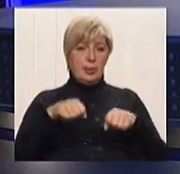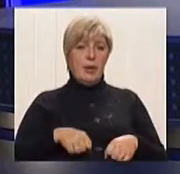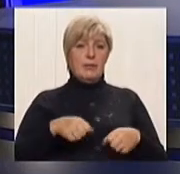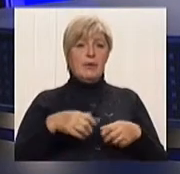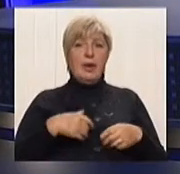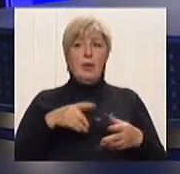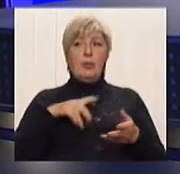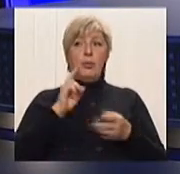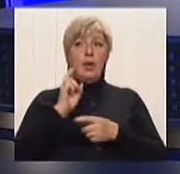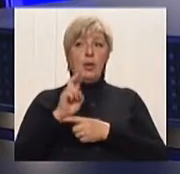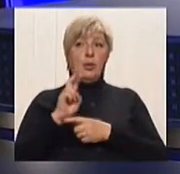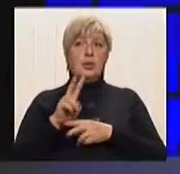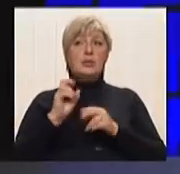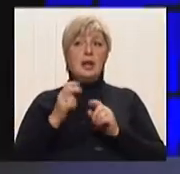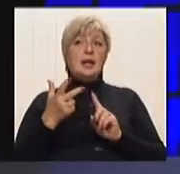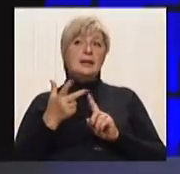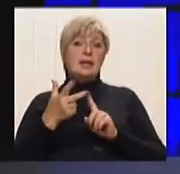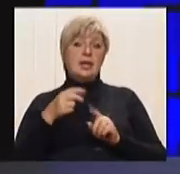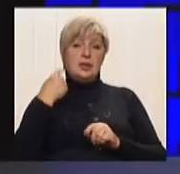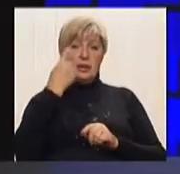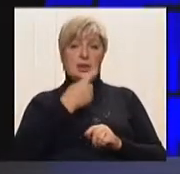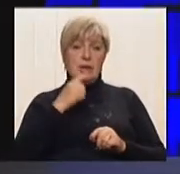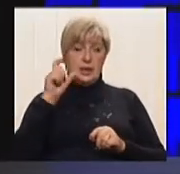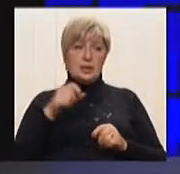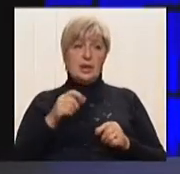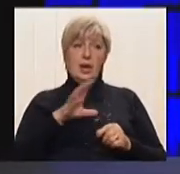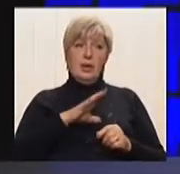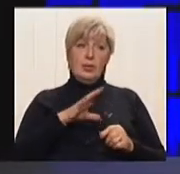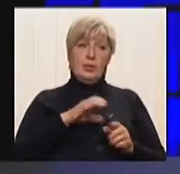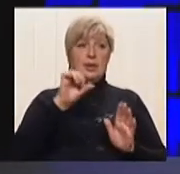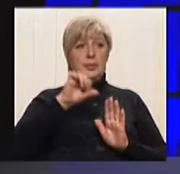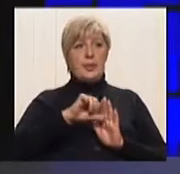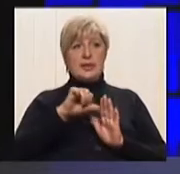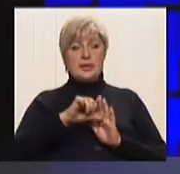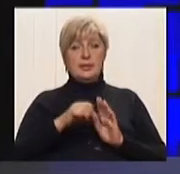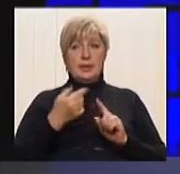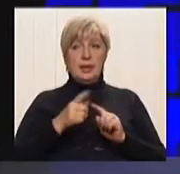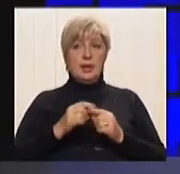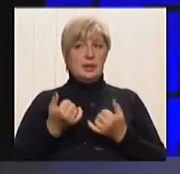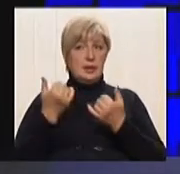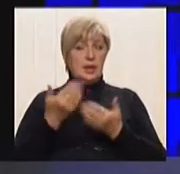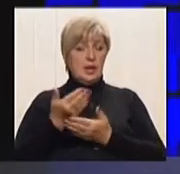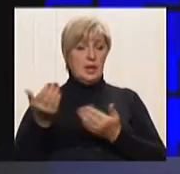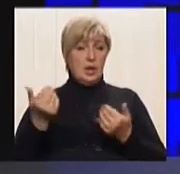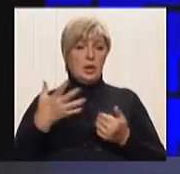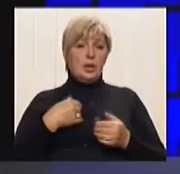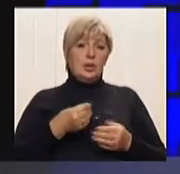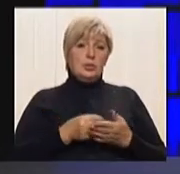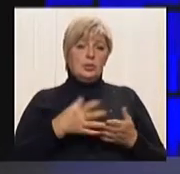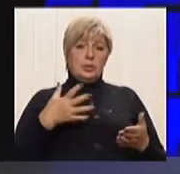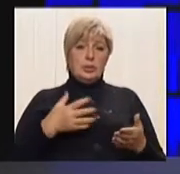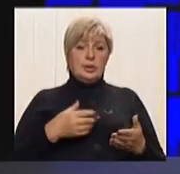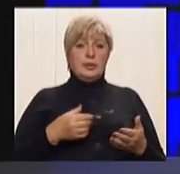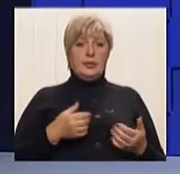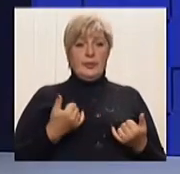як третіми лицами. Почему? Тому що йти і бути їх представителями, ну, во-первых, це для них дорого. На сьогоднішній наприклад,